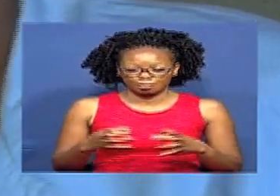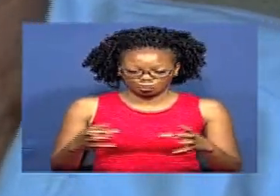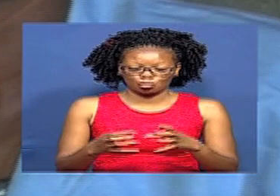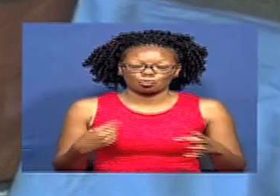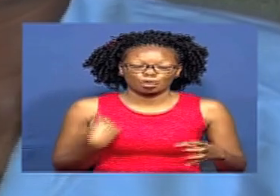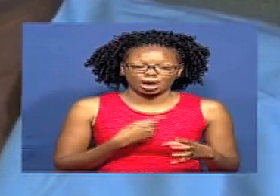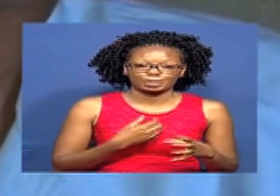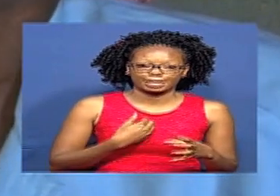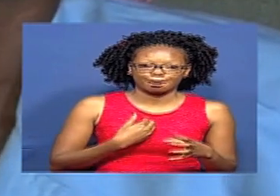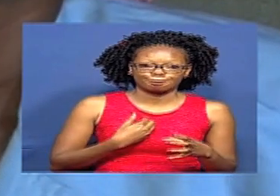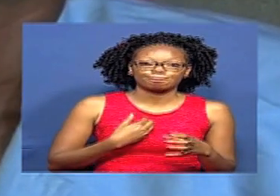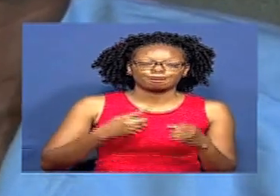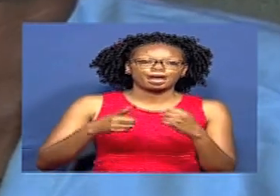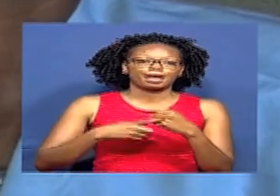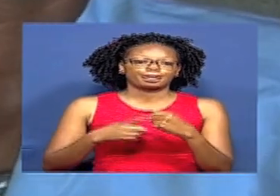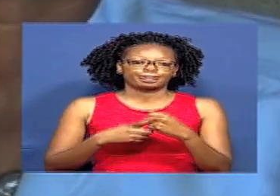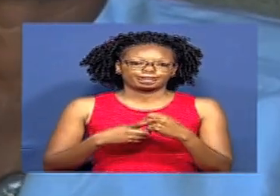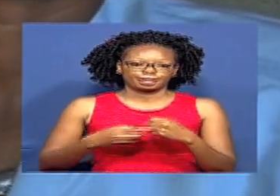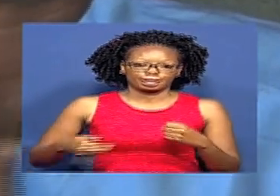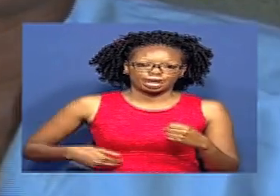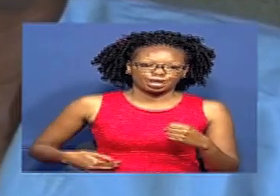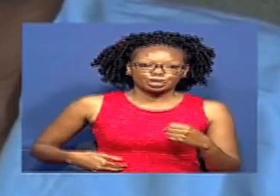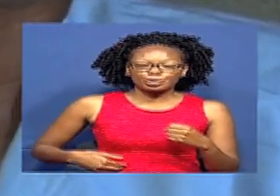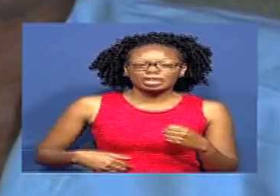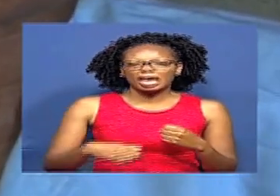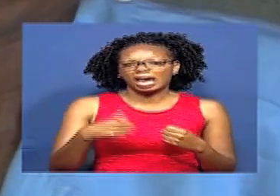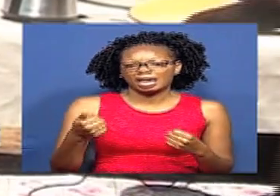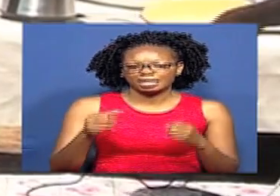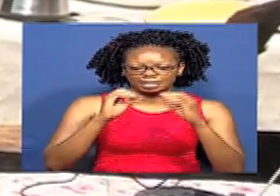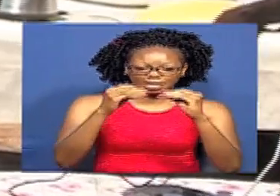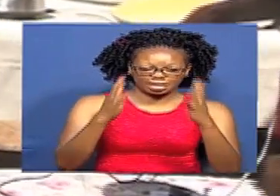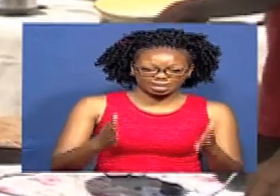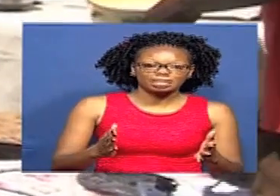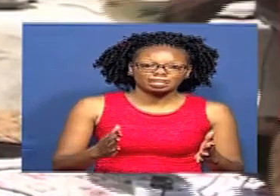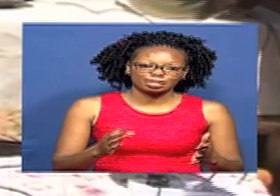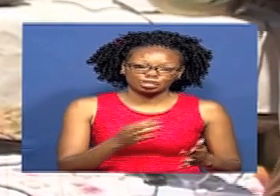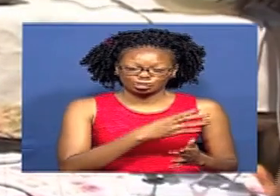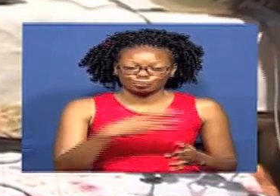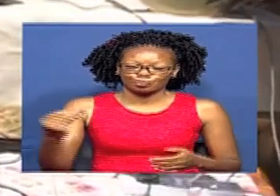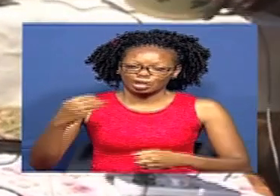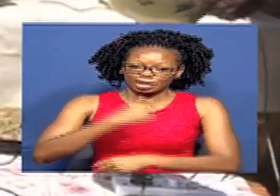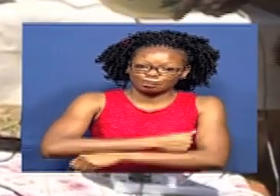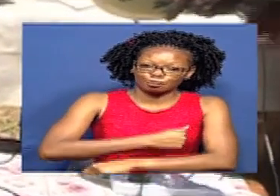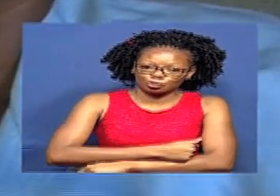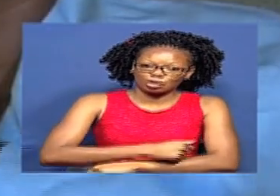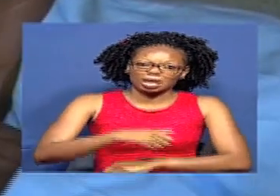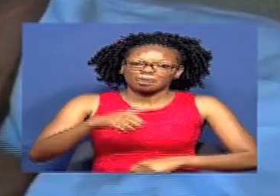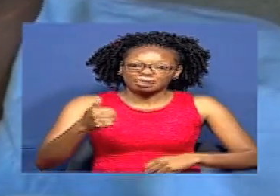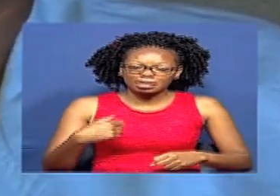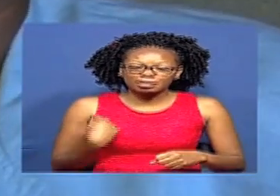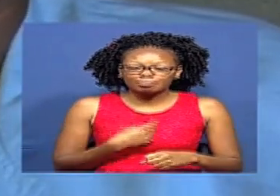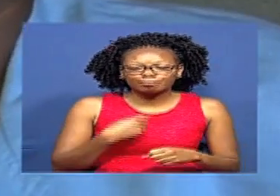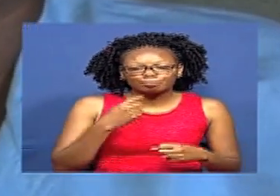Ambako Sahizi Wengi Upado Niwalimu Wameda Shulene Lakini Hawa Wengine Ambao